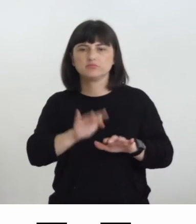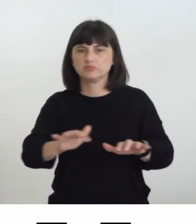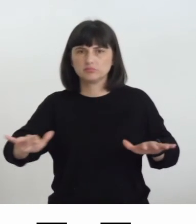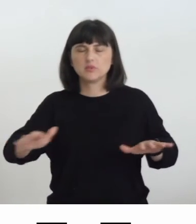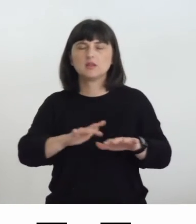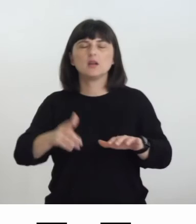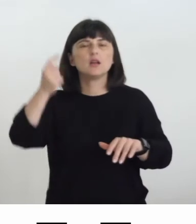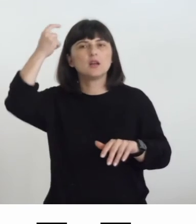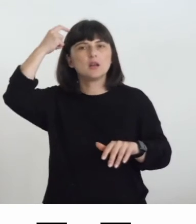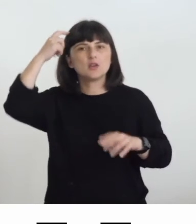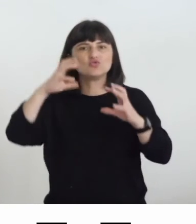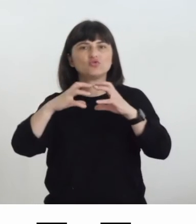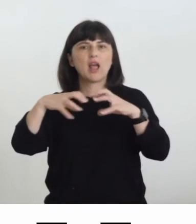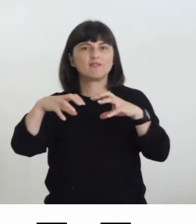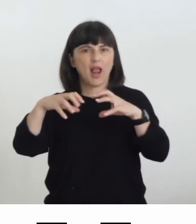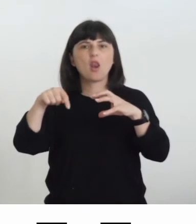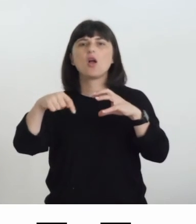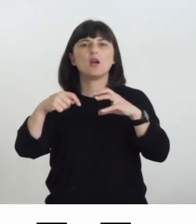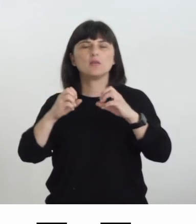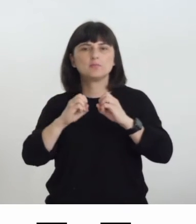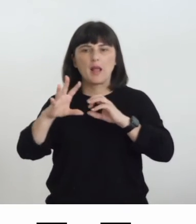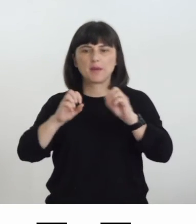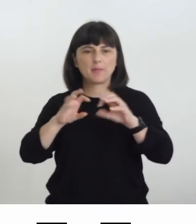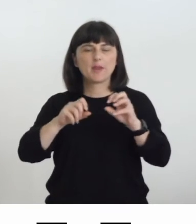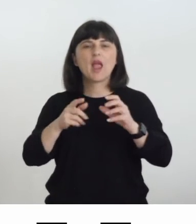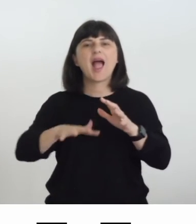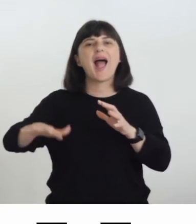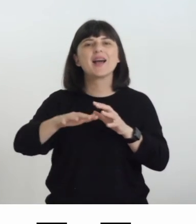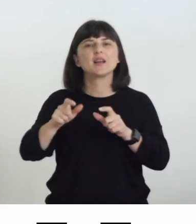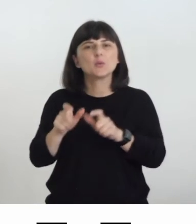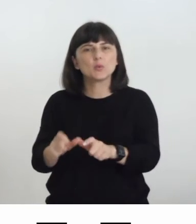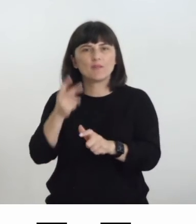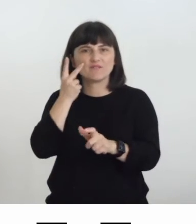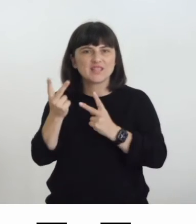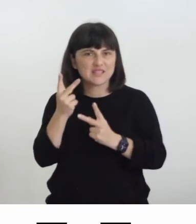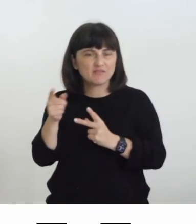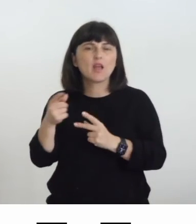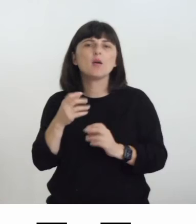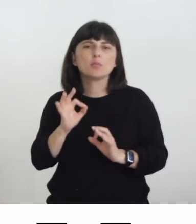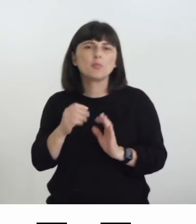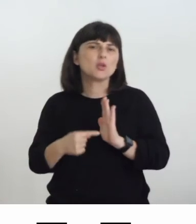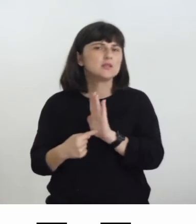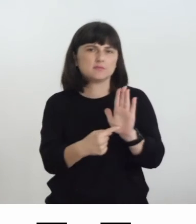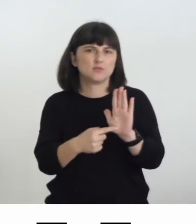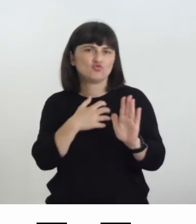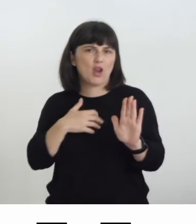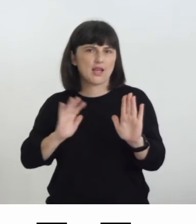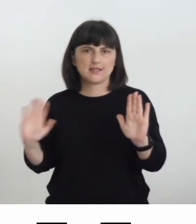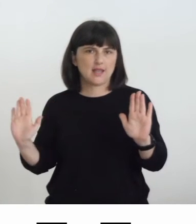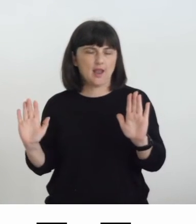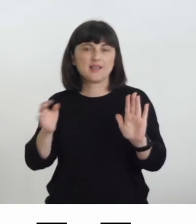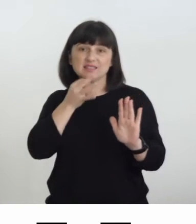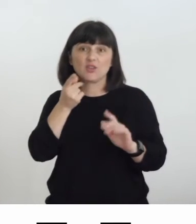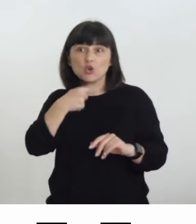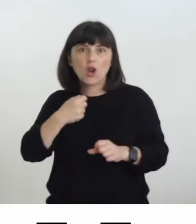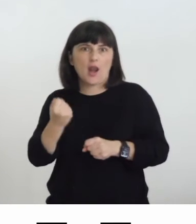si accendono le aree visive e questo ha una dimostrazione scientifica e quindi ci dice che se lavoriamo in questa direzione